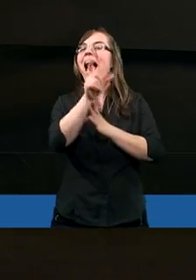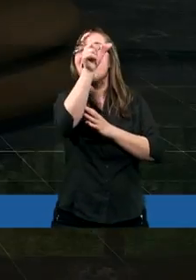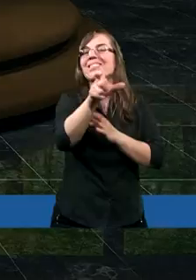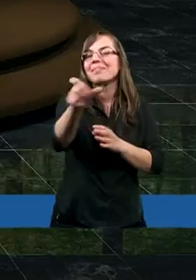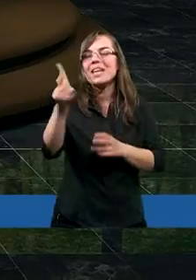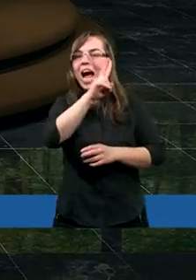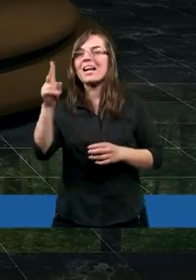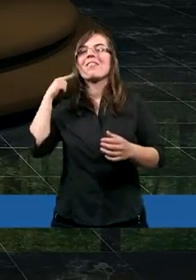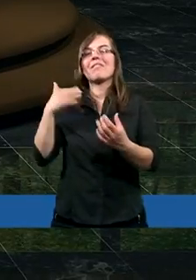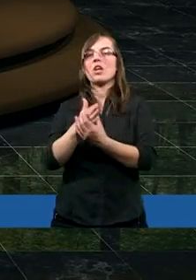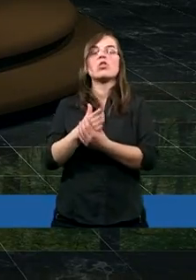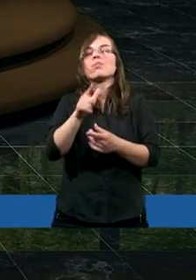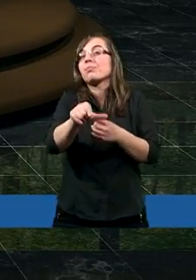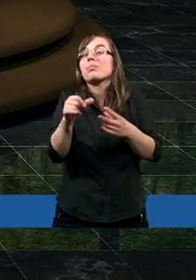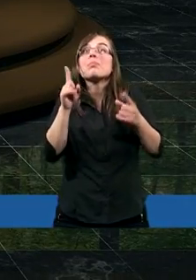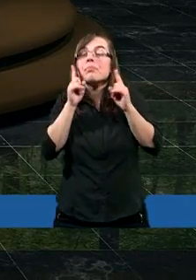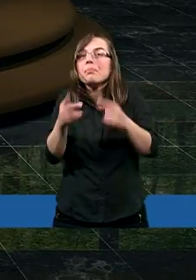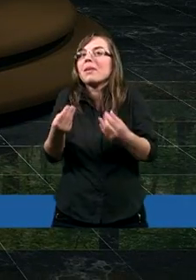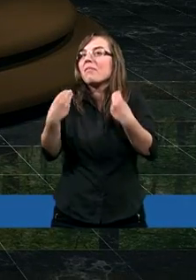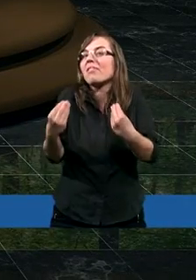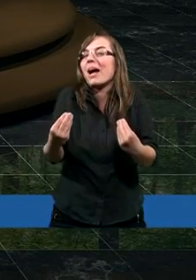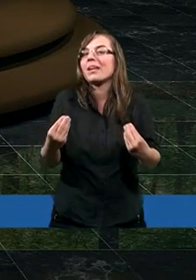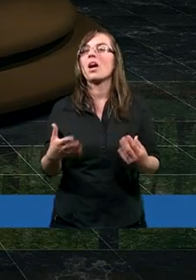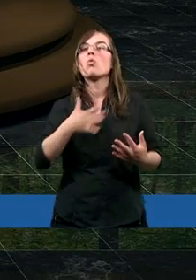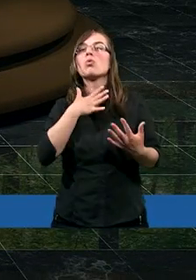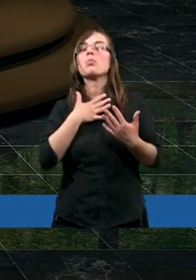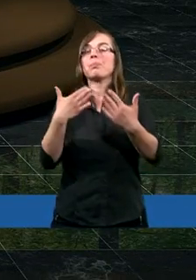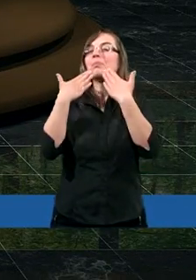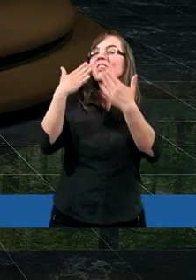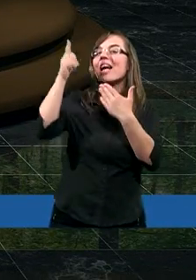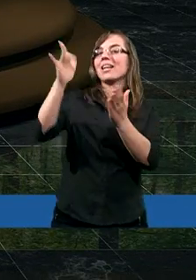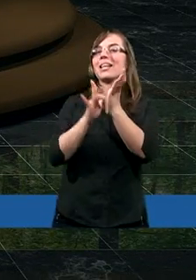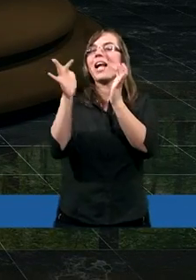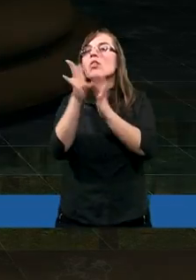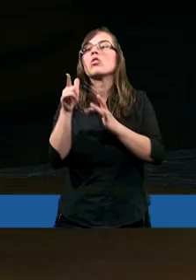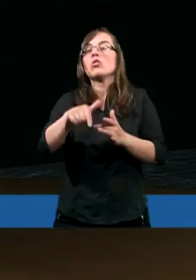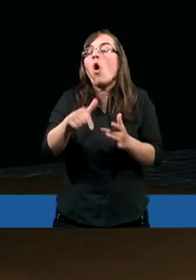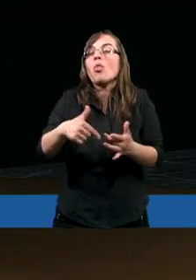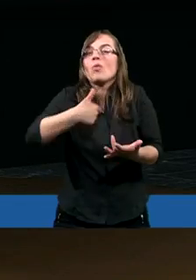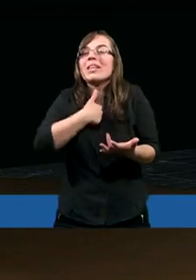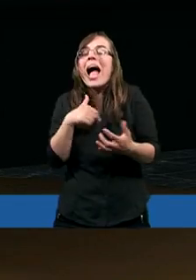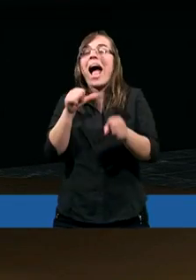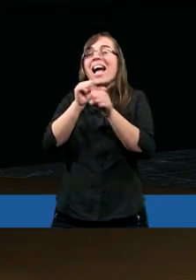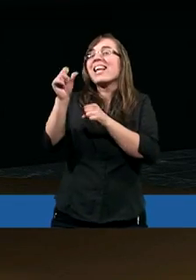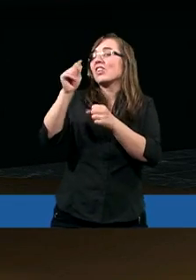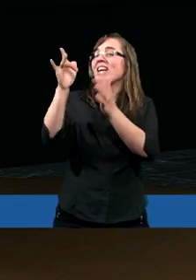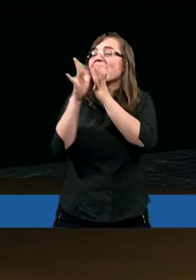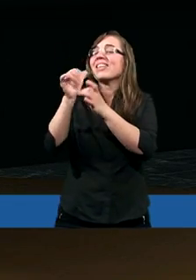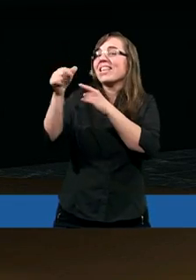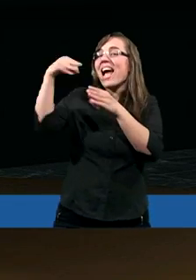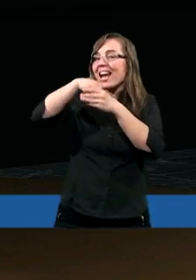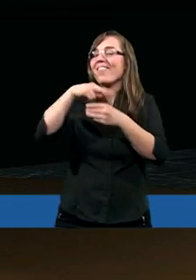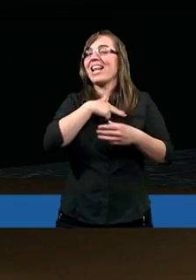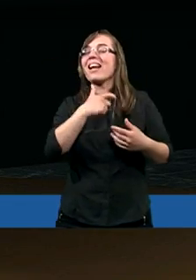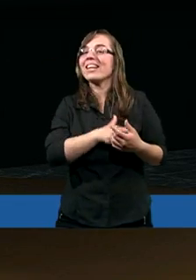Tych obietnic jest naprawdę sporo. Choćby Pan Jezus, zanim został wzięty do nieba, powiedział, oto ja jestem z wami po wszystkie dni, aż do